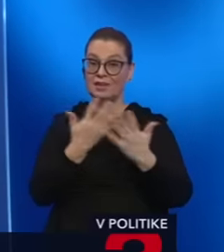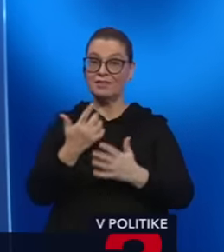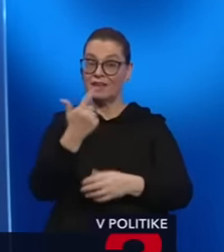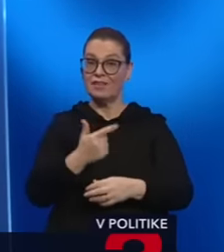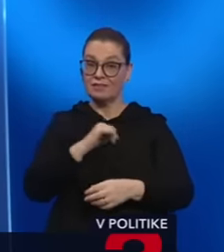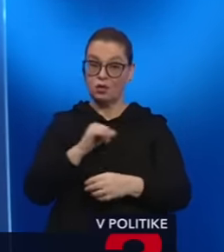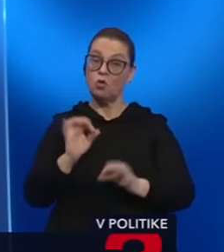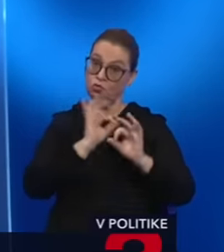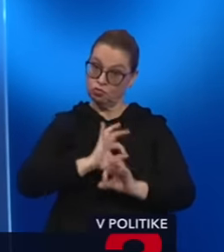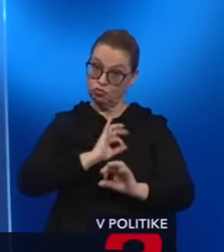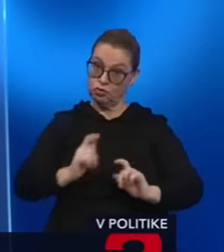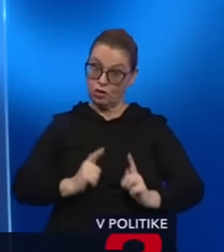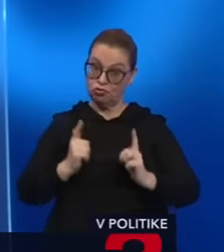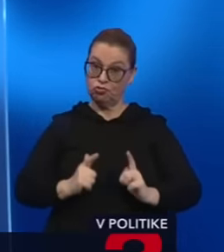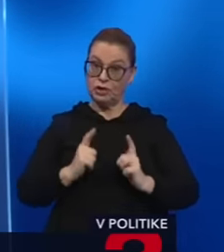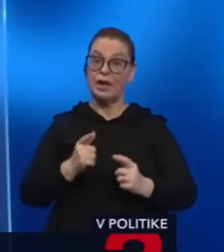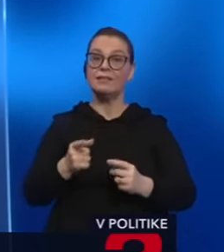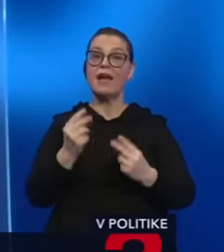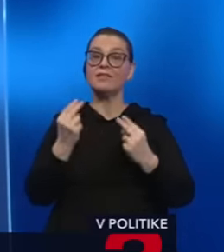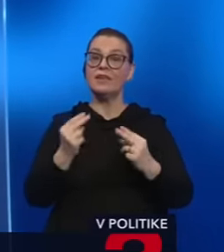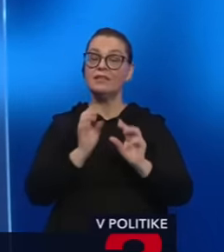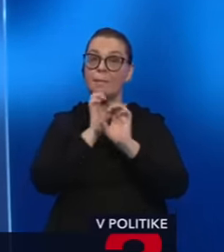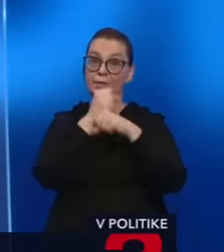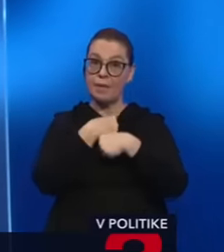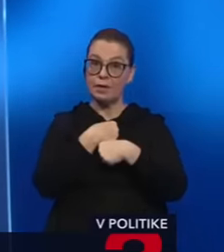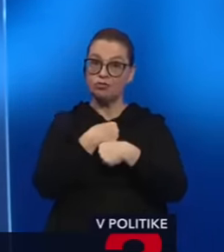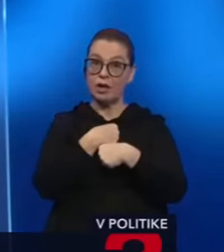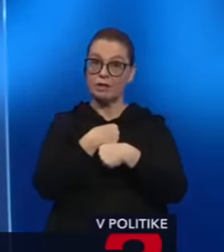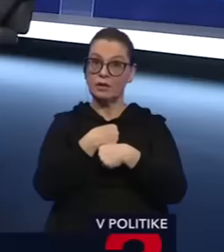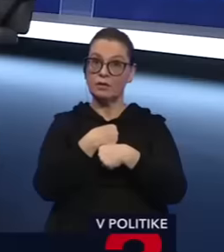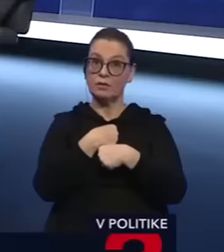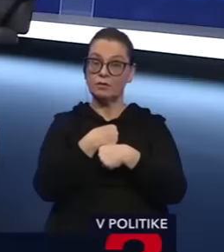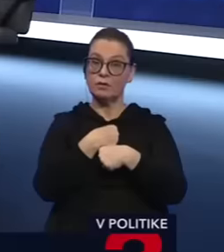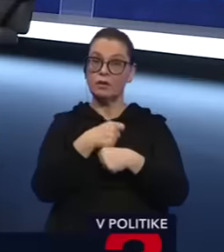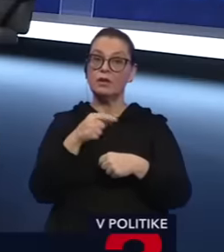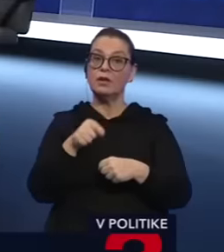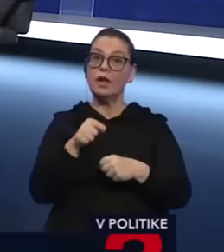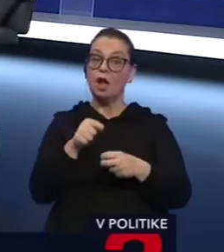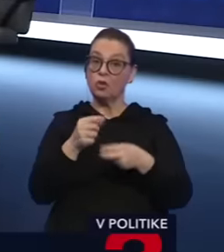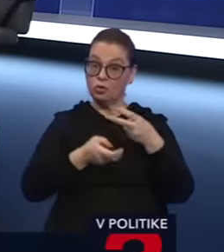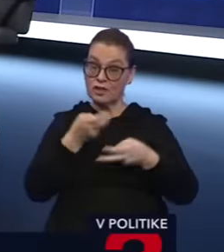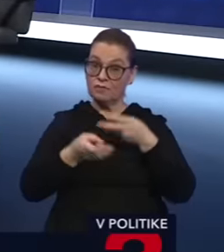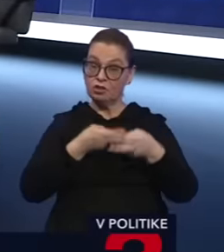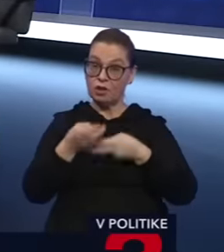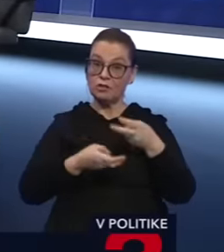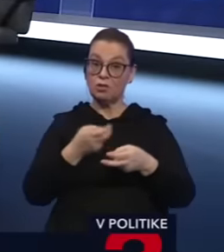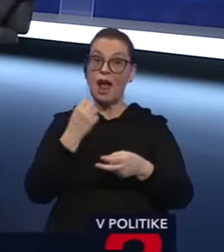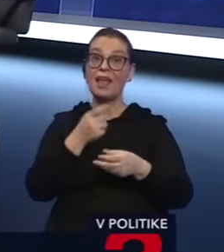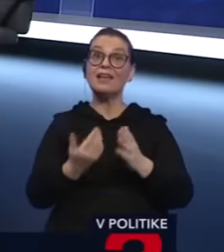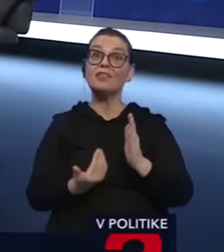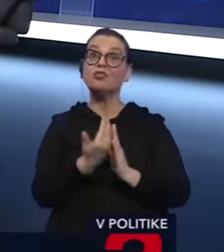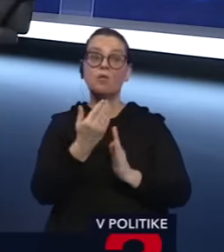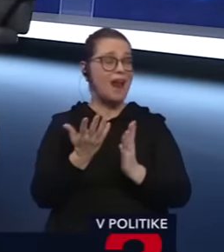rokov žije dobrým životom, tak zmysel toho premlčania je, že... Tie skutky sa momentálne vyšetrujú, ak vyjde náradná veľa, tak budú